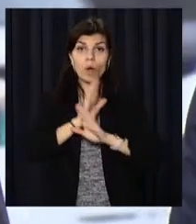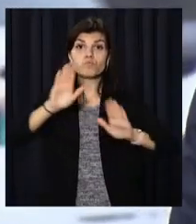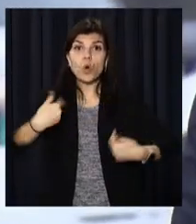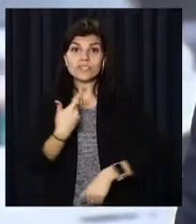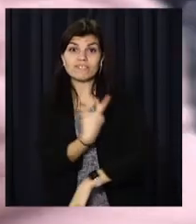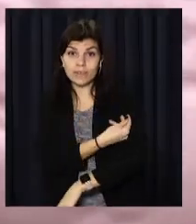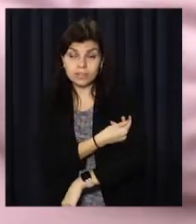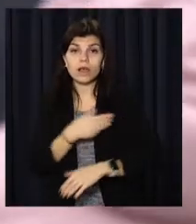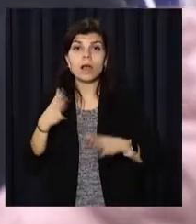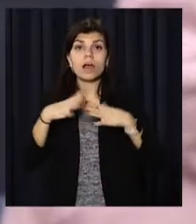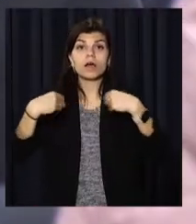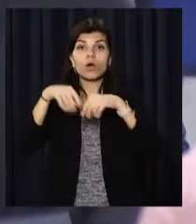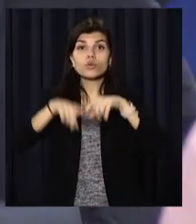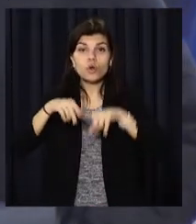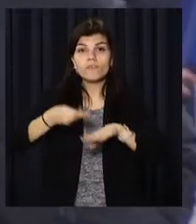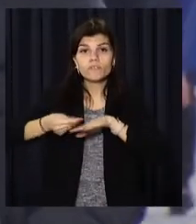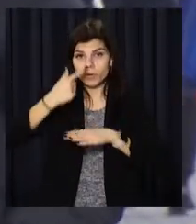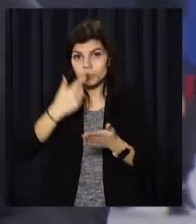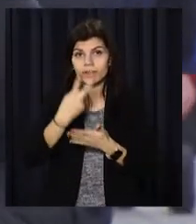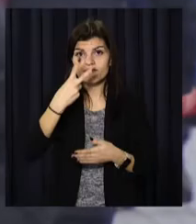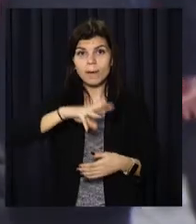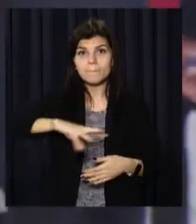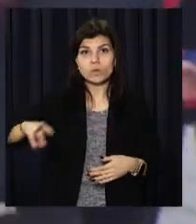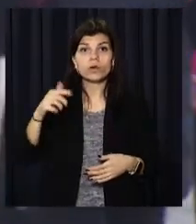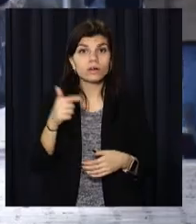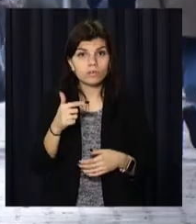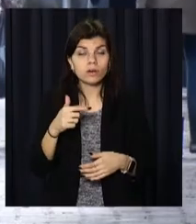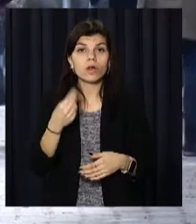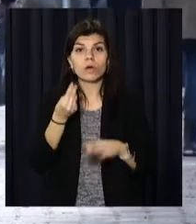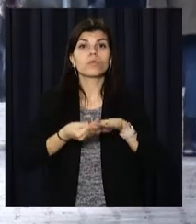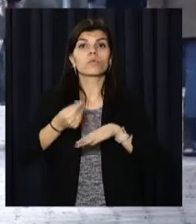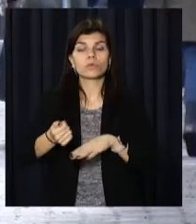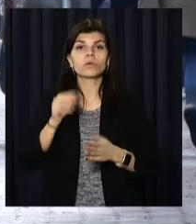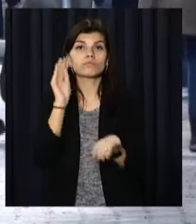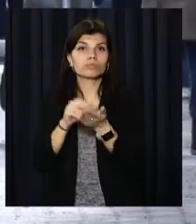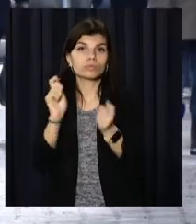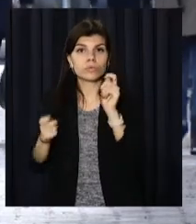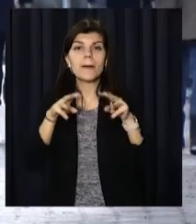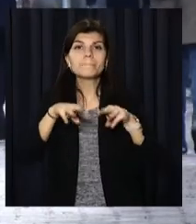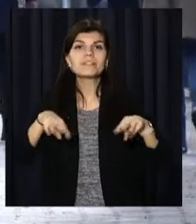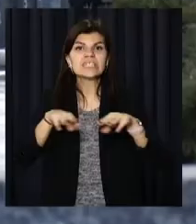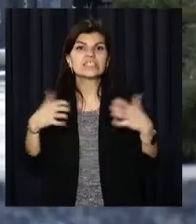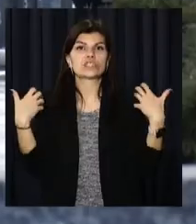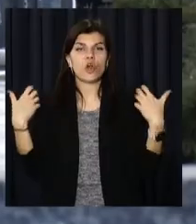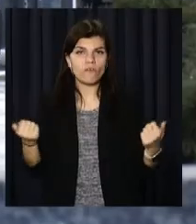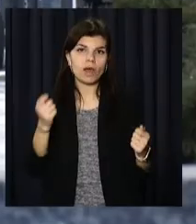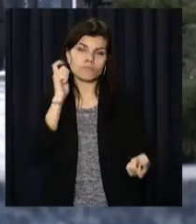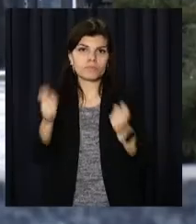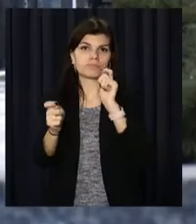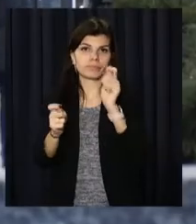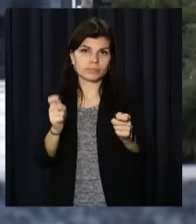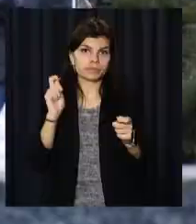вакцинації родині померлого виплатять майже 2 мільйони гривень. Компенсацію призначатиме Міністерство охорони здоров'я.